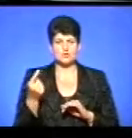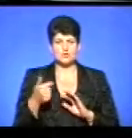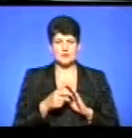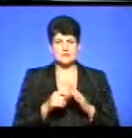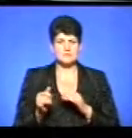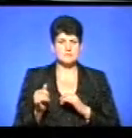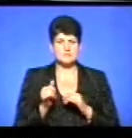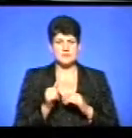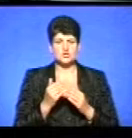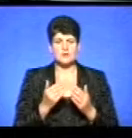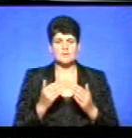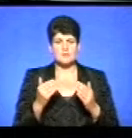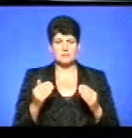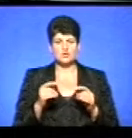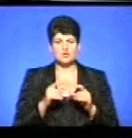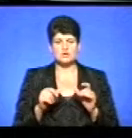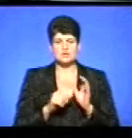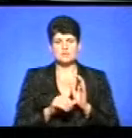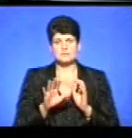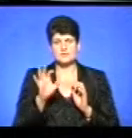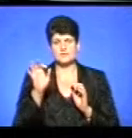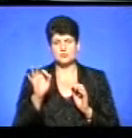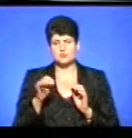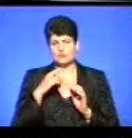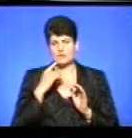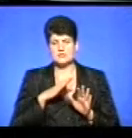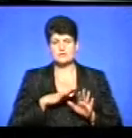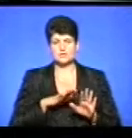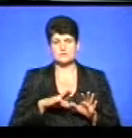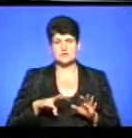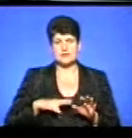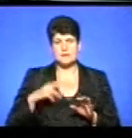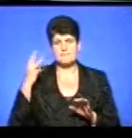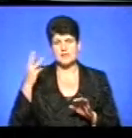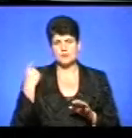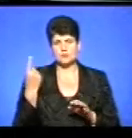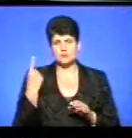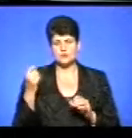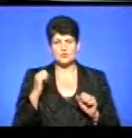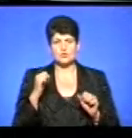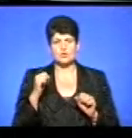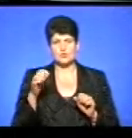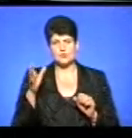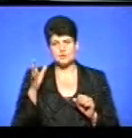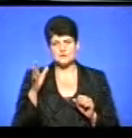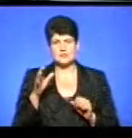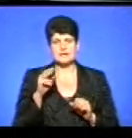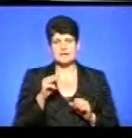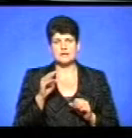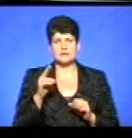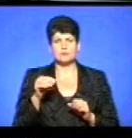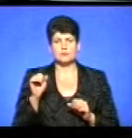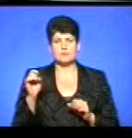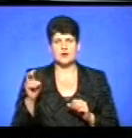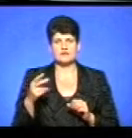Забезпечені меблями школи на 65%, каже заступник директора Хмельницького обласного департаменту освіти Тетяна Дупляк. У